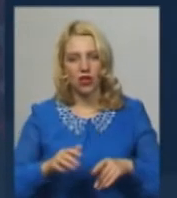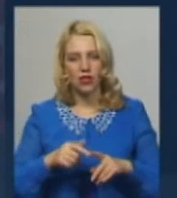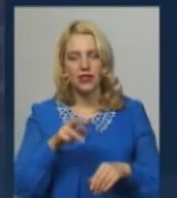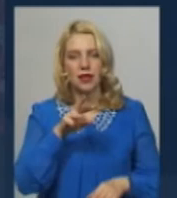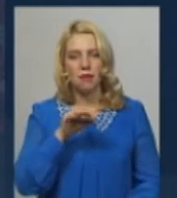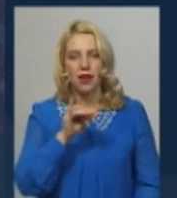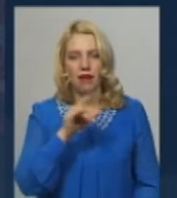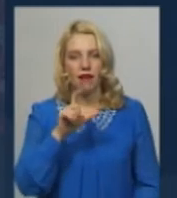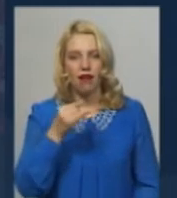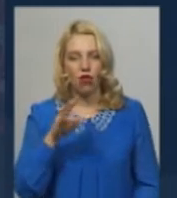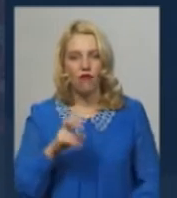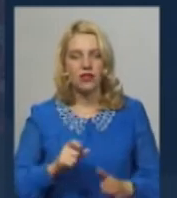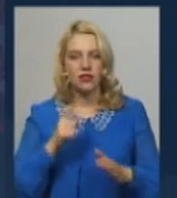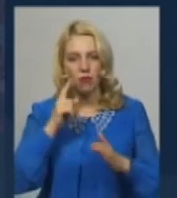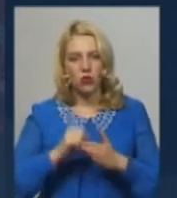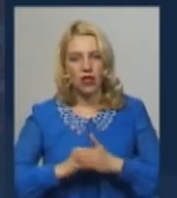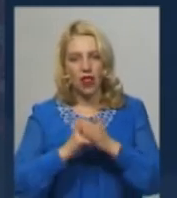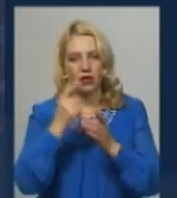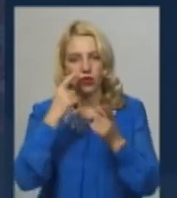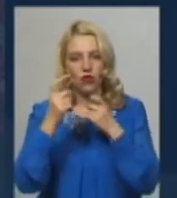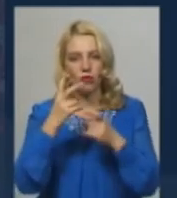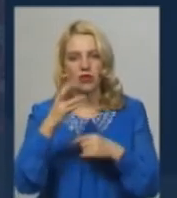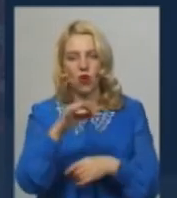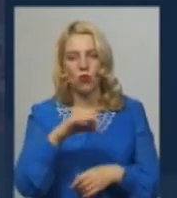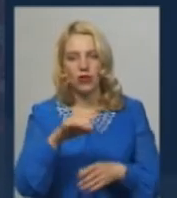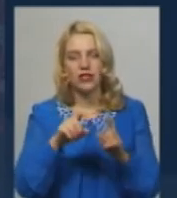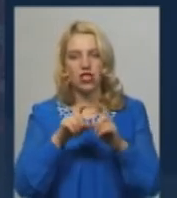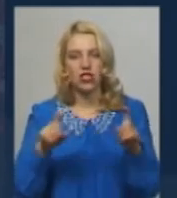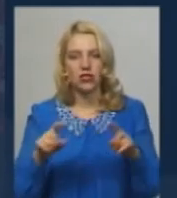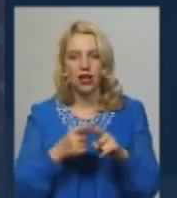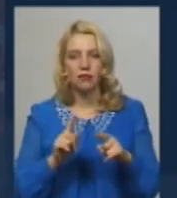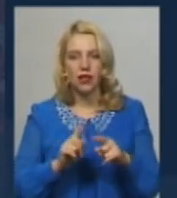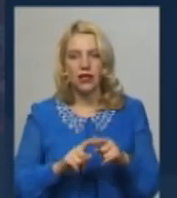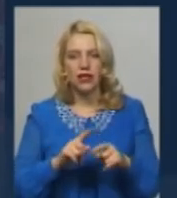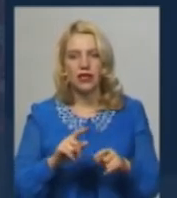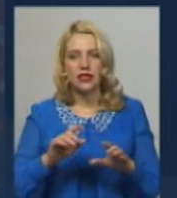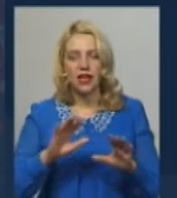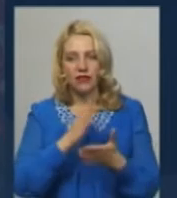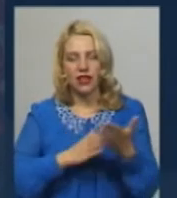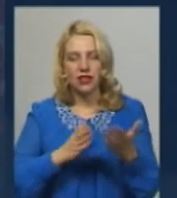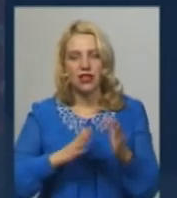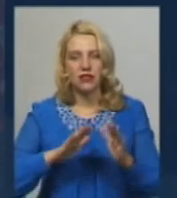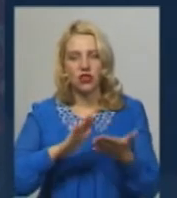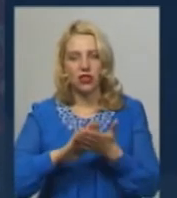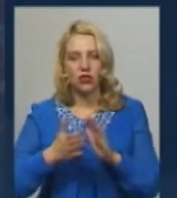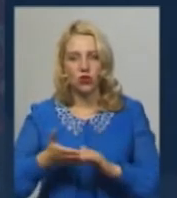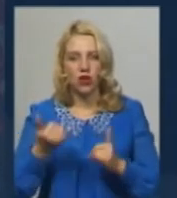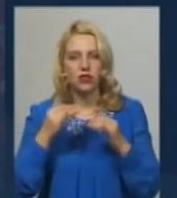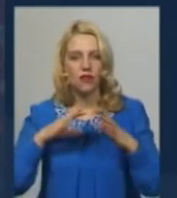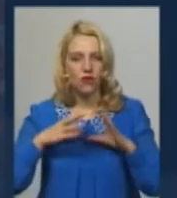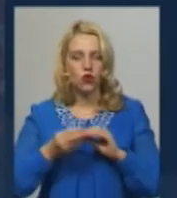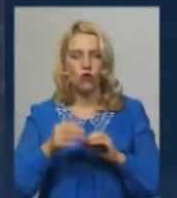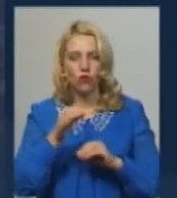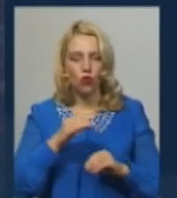Інна Михайлова із посиланням на інформацію обласного штабу з ліквідації надзвичайної ситуації. Всього в області від початку